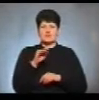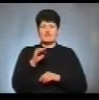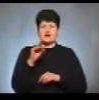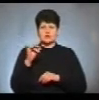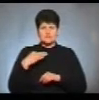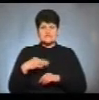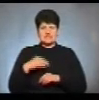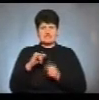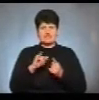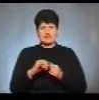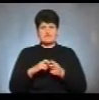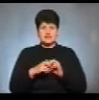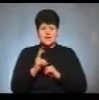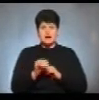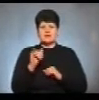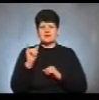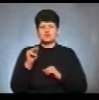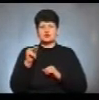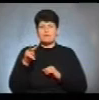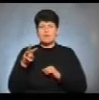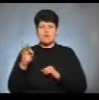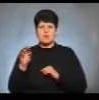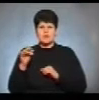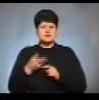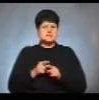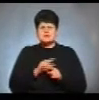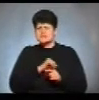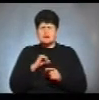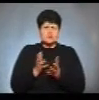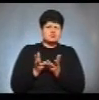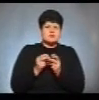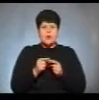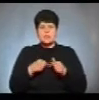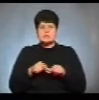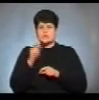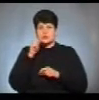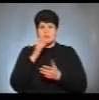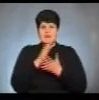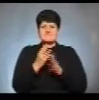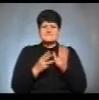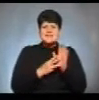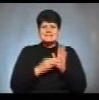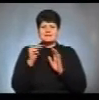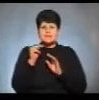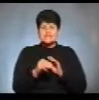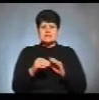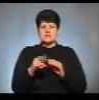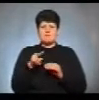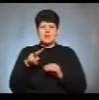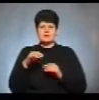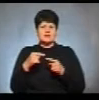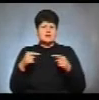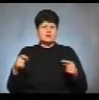Івана Франка та Іван Чмола. Це найчисельніша організація України, яка об'єднує 8 тисяч пластунів різного віку,